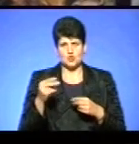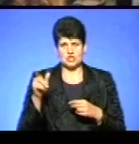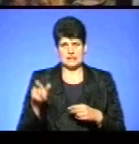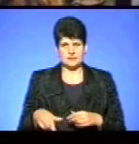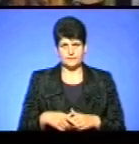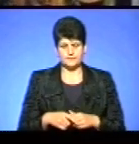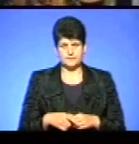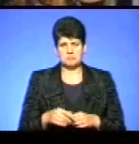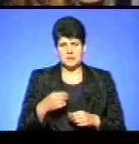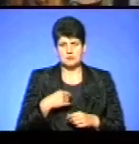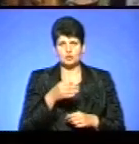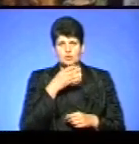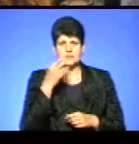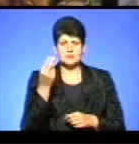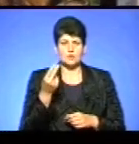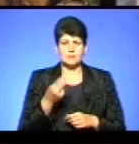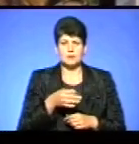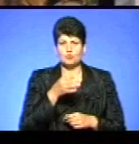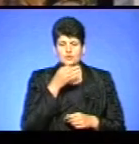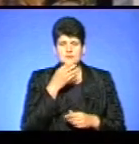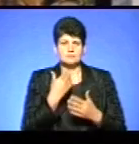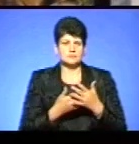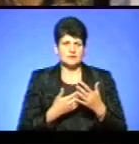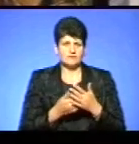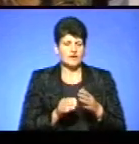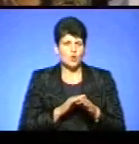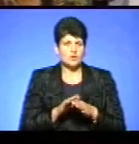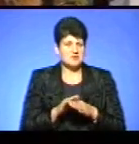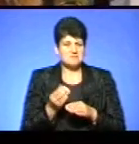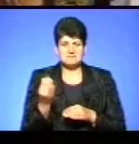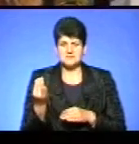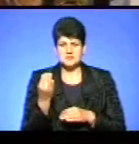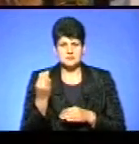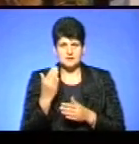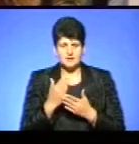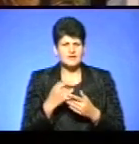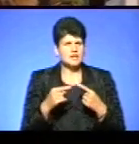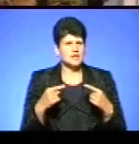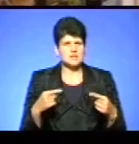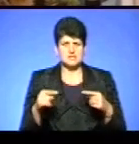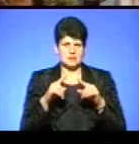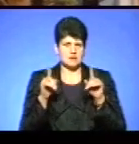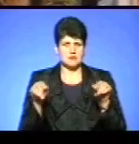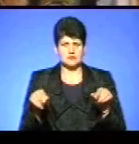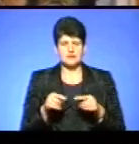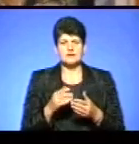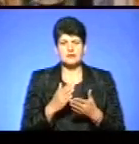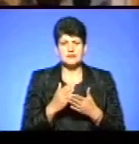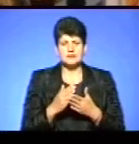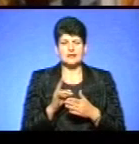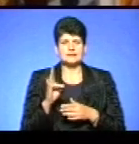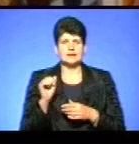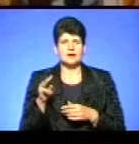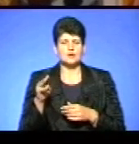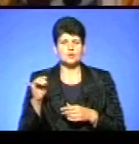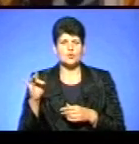«Мені подобаються кольори, мені подобається стиль виконання, це дуже цікаво. Є різні картини, є якийсь натюрморт,